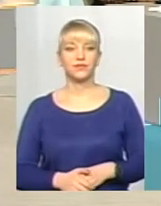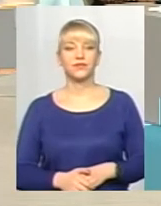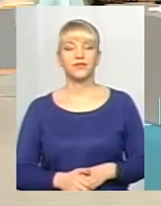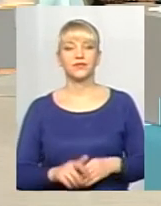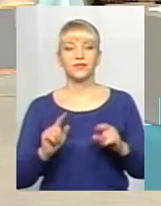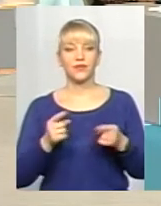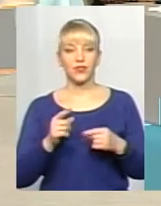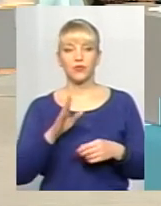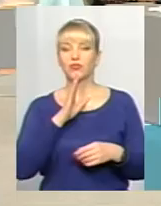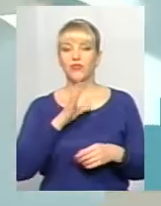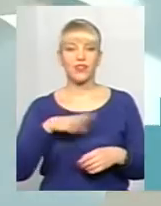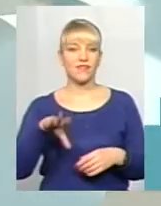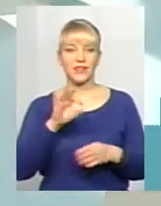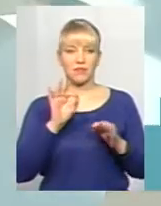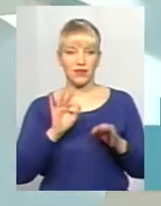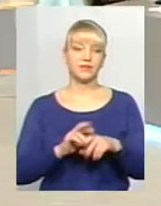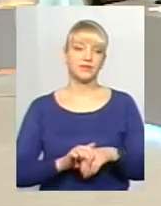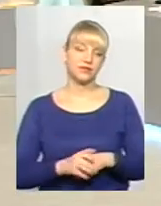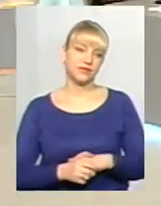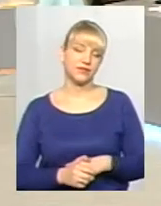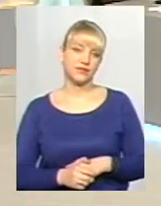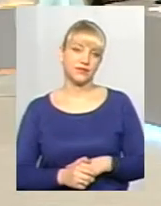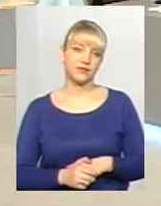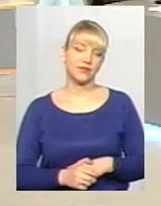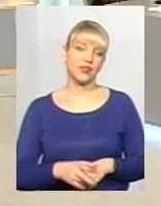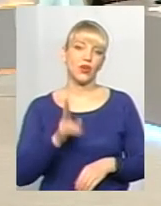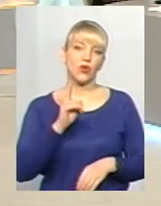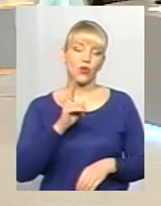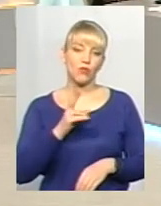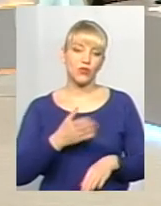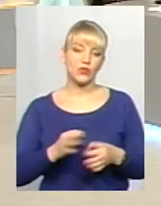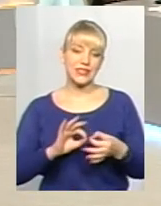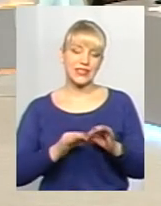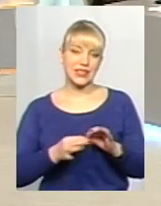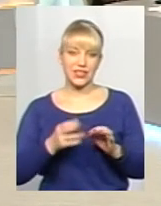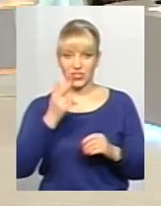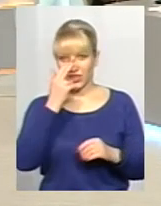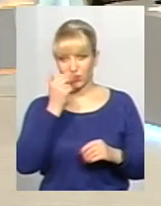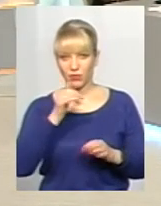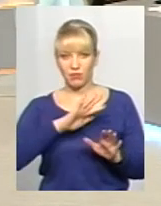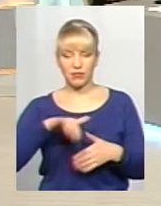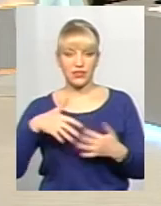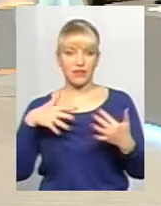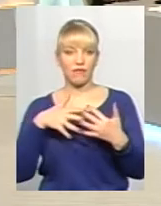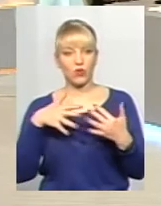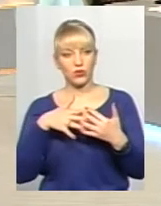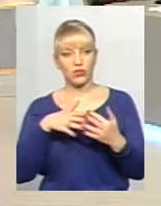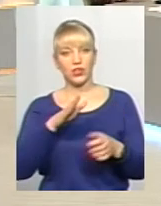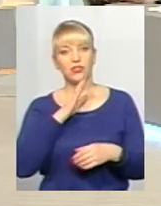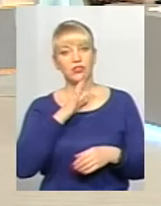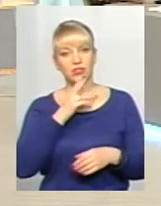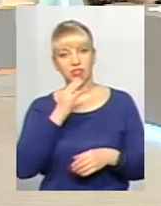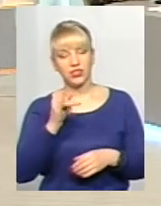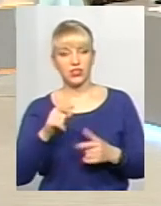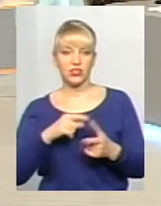Ну, тому що вона все правильно розказує. Кому складніше адаптуватися після фронту? Жінці чи